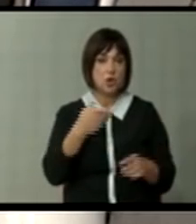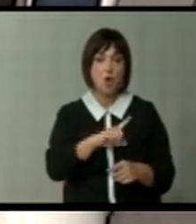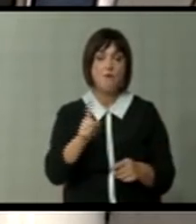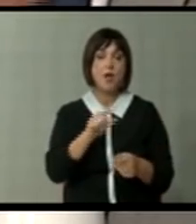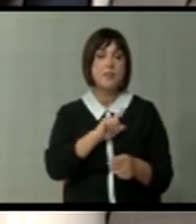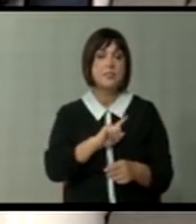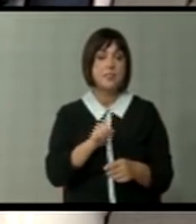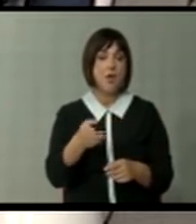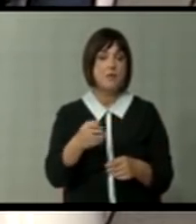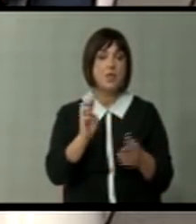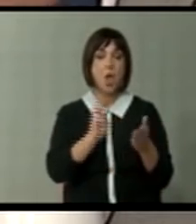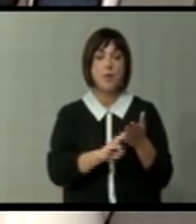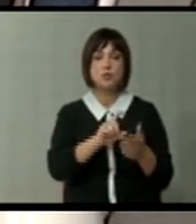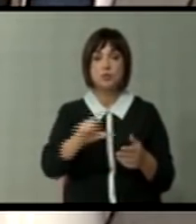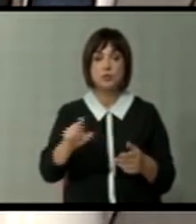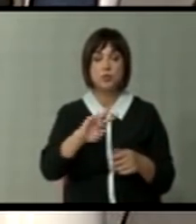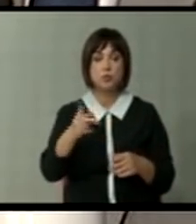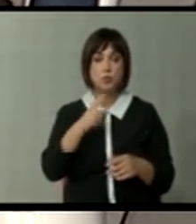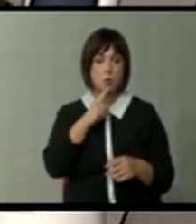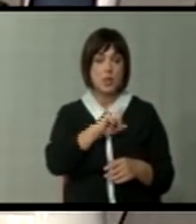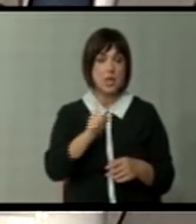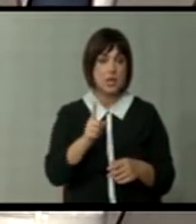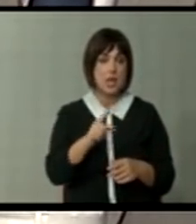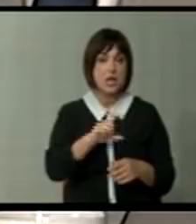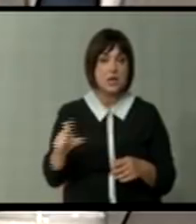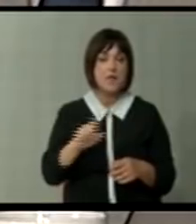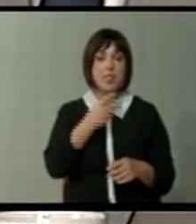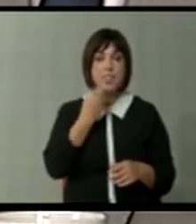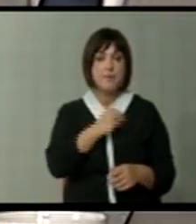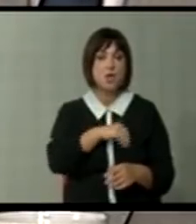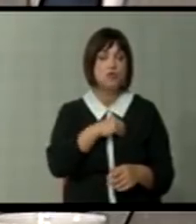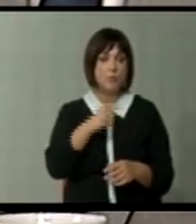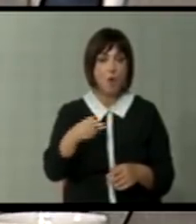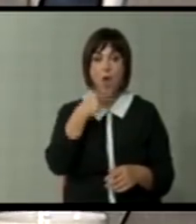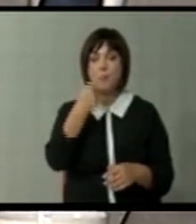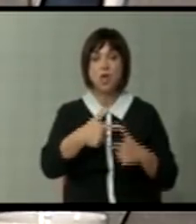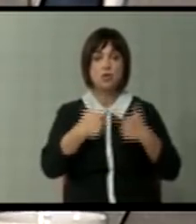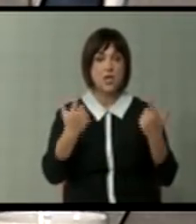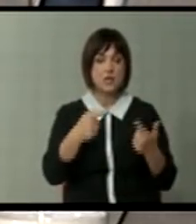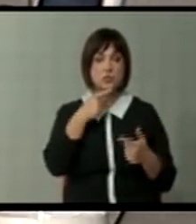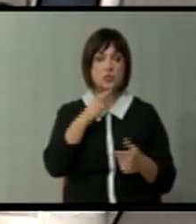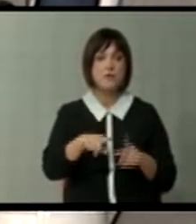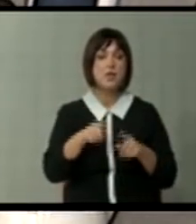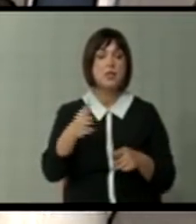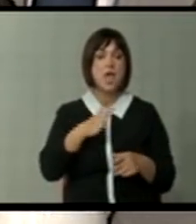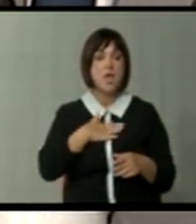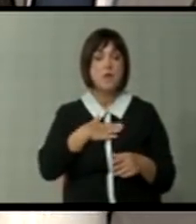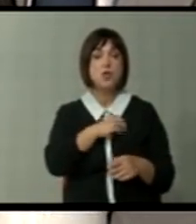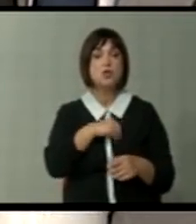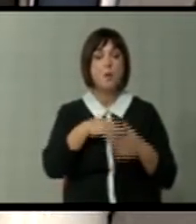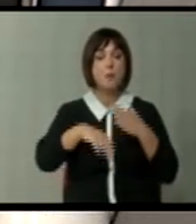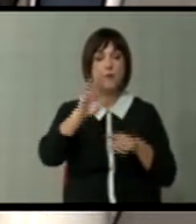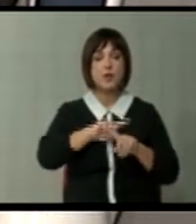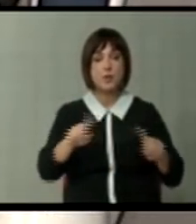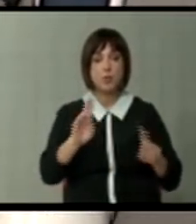Не е ниту малчевски кривнито, деске не било кој друг. Немаа желба, и тоа му го кажа јасно и гласно ван хоите. Да имааа желба може многу